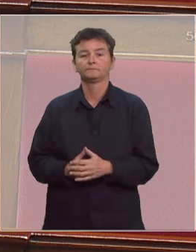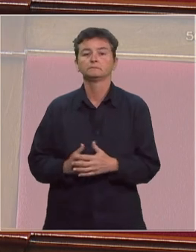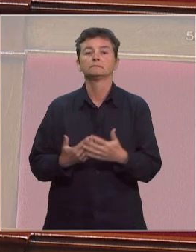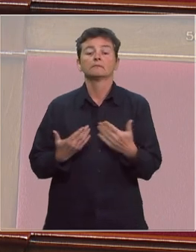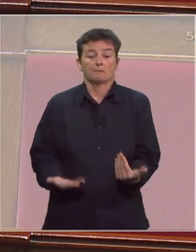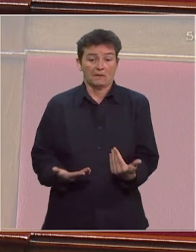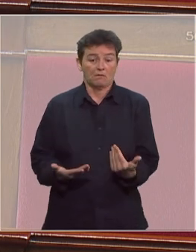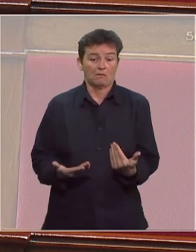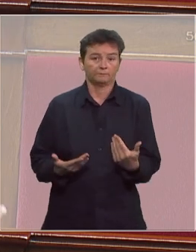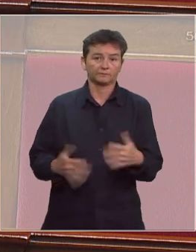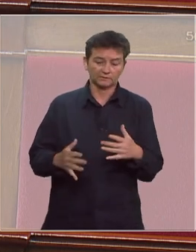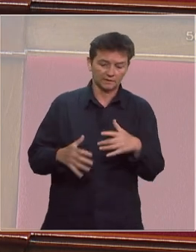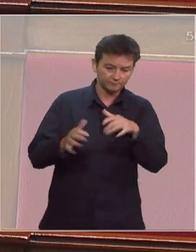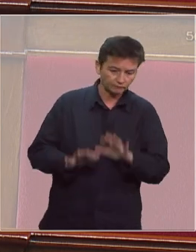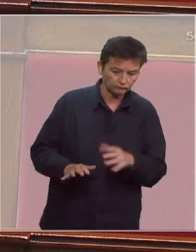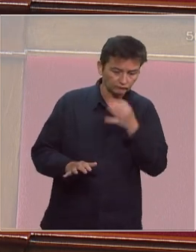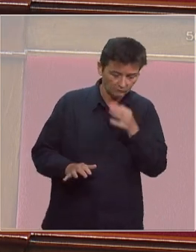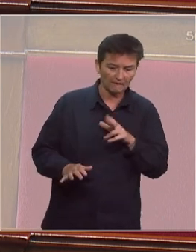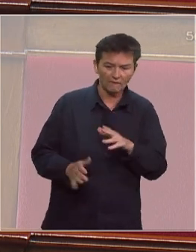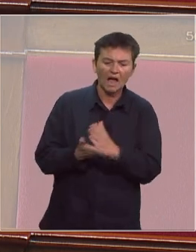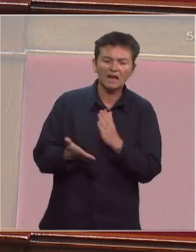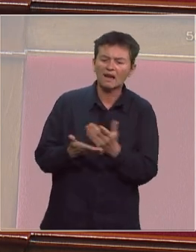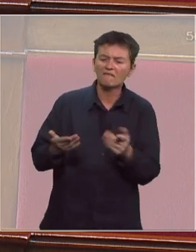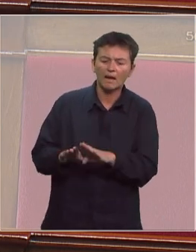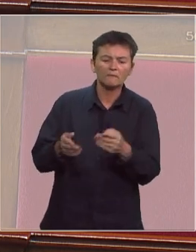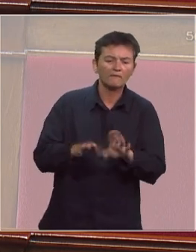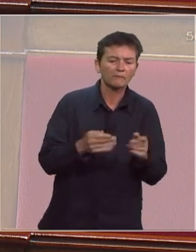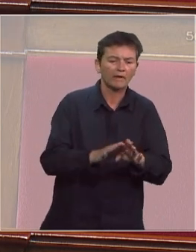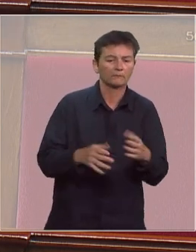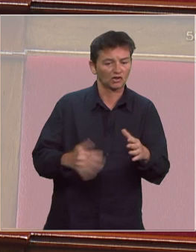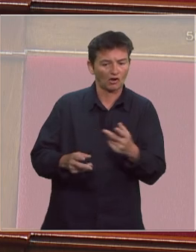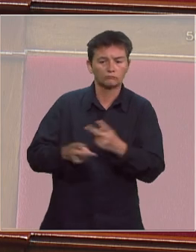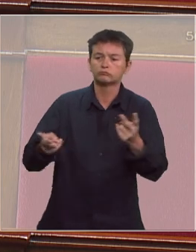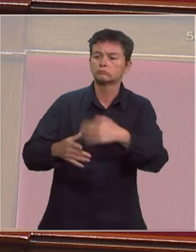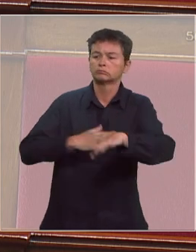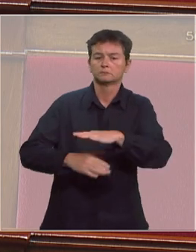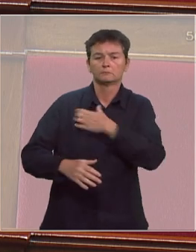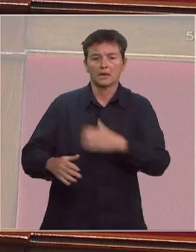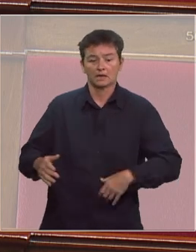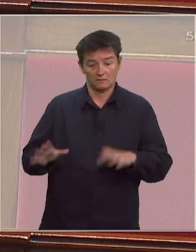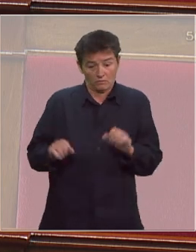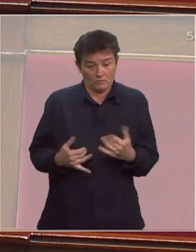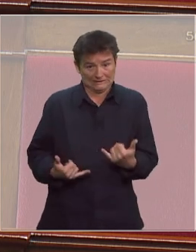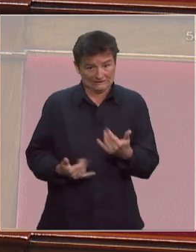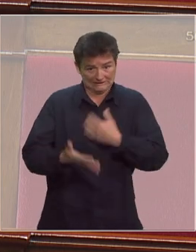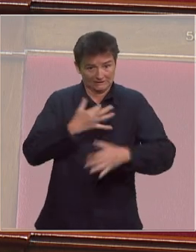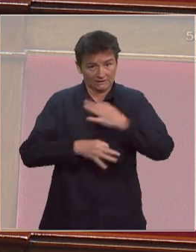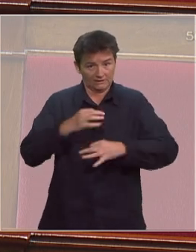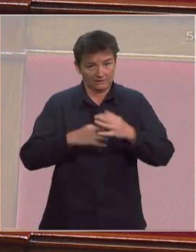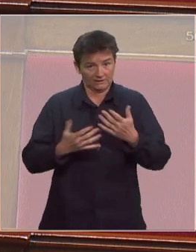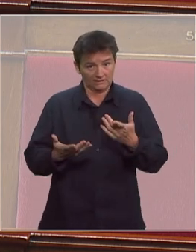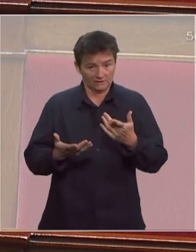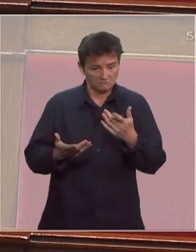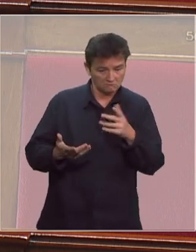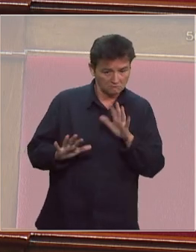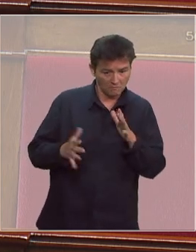moment où vos administrations annoncent des fermetures de classes dans nos mairies annoncer ici devant la représentation nationale un